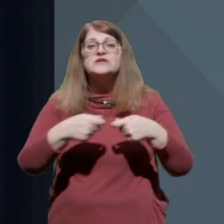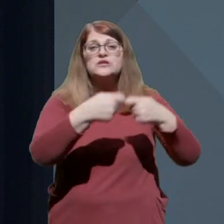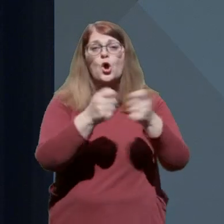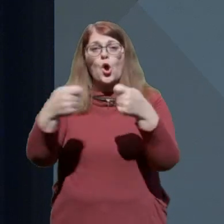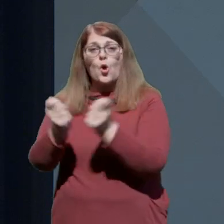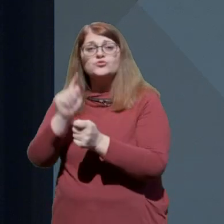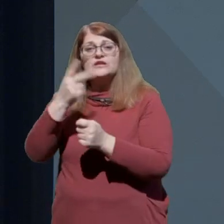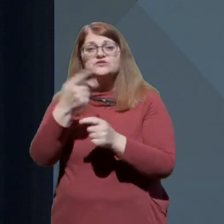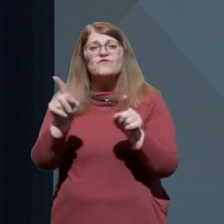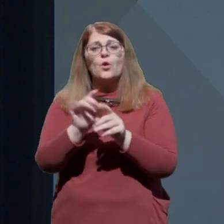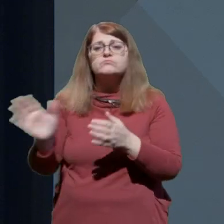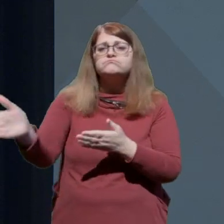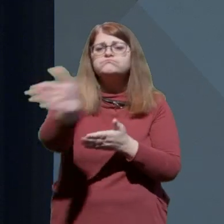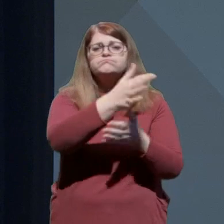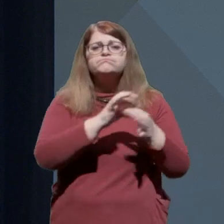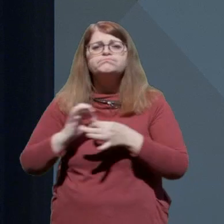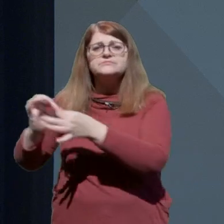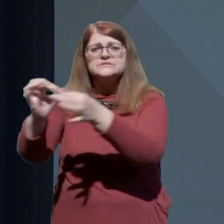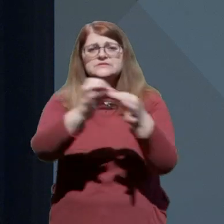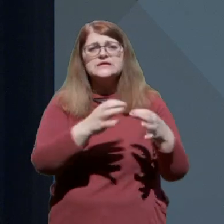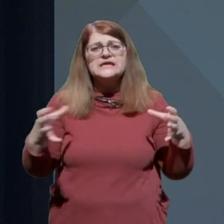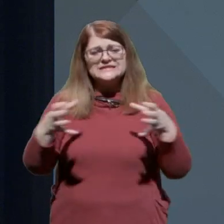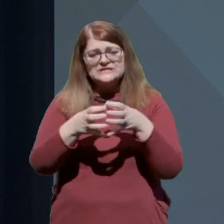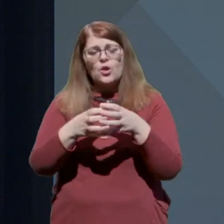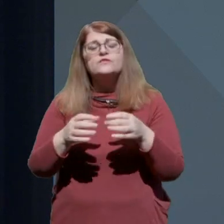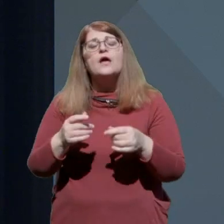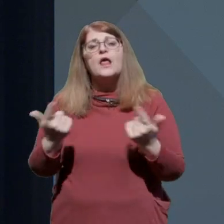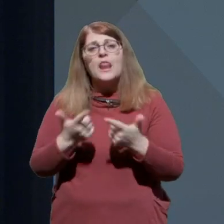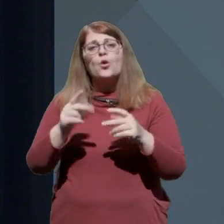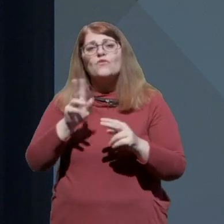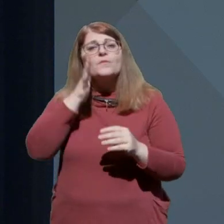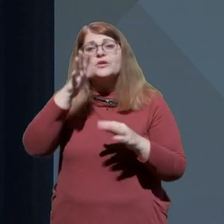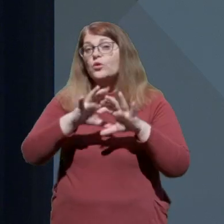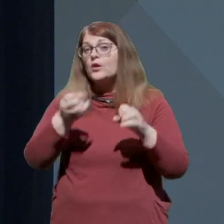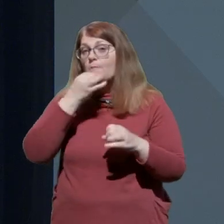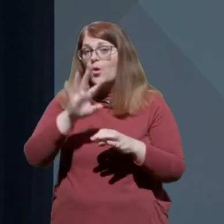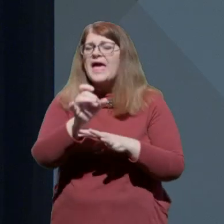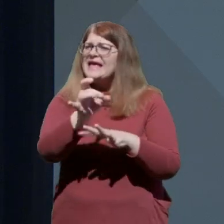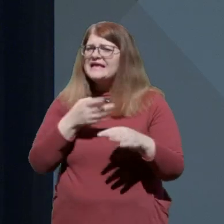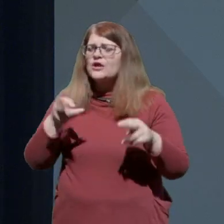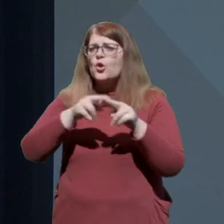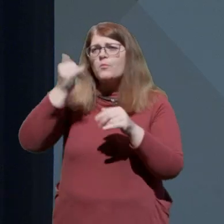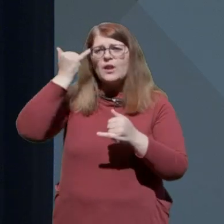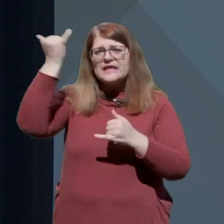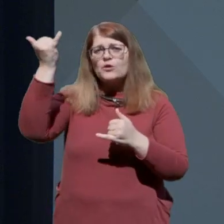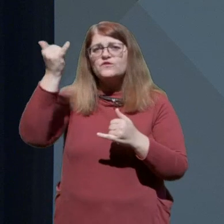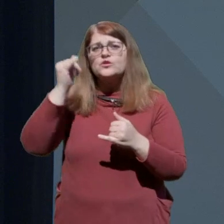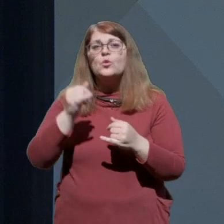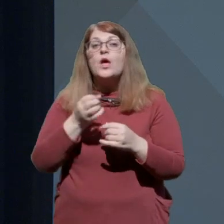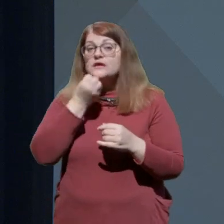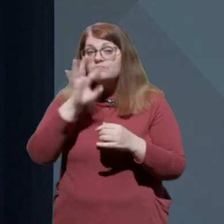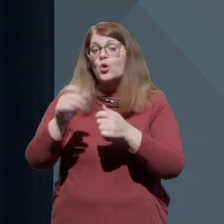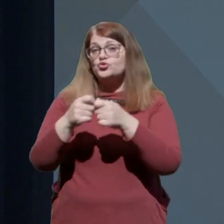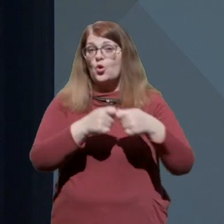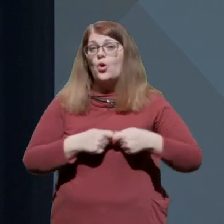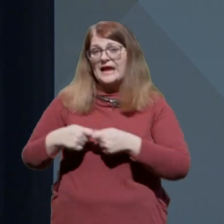celota, zmoremo v prihodnje narediti bolje, hitreje, bolj inovativno, z boljšo organizacijo,